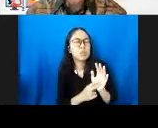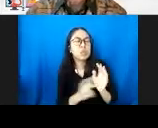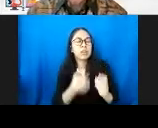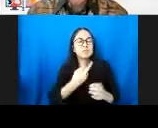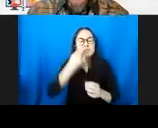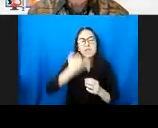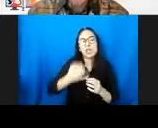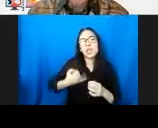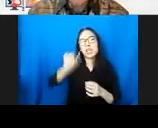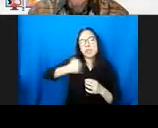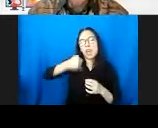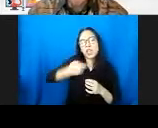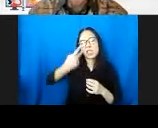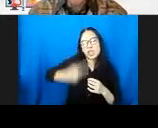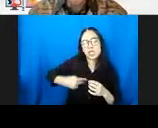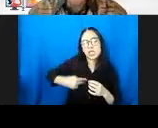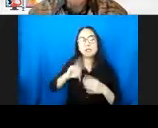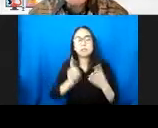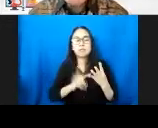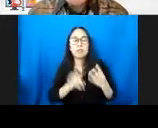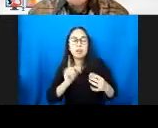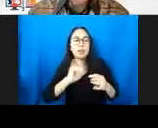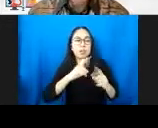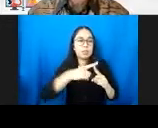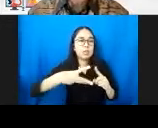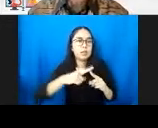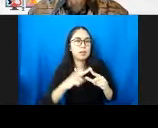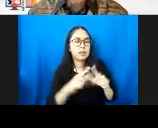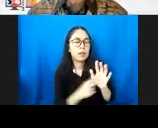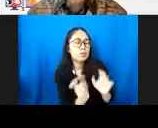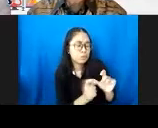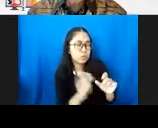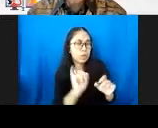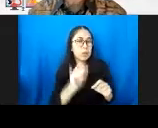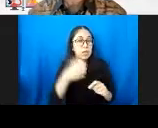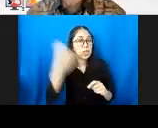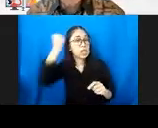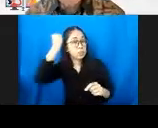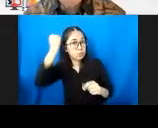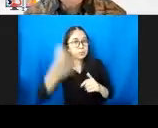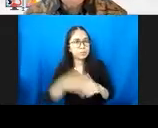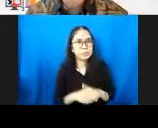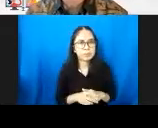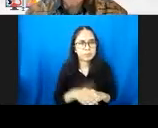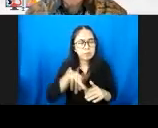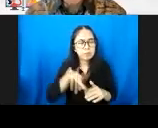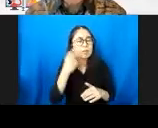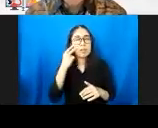adanya tetanus neonatrum pada ibu. Nah, kalau kita lihat pada usia